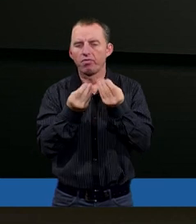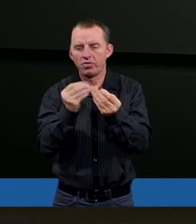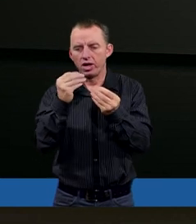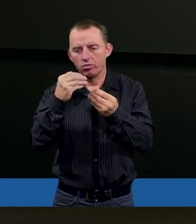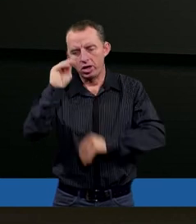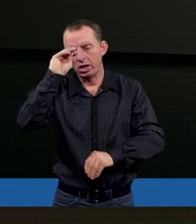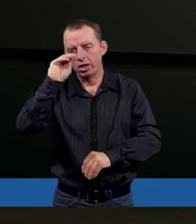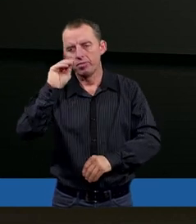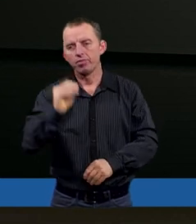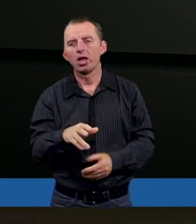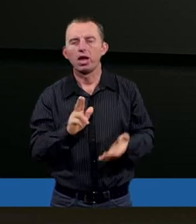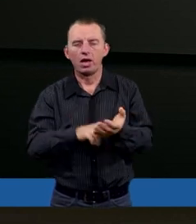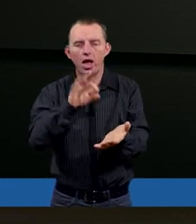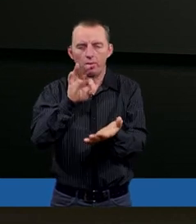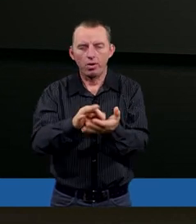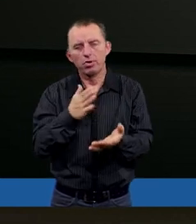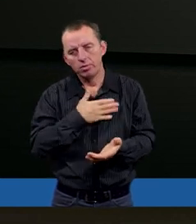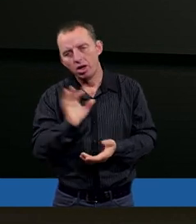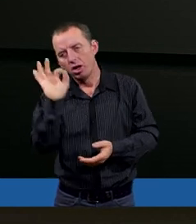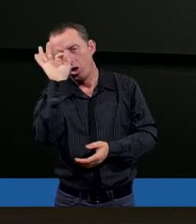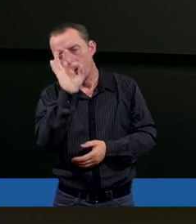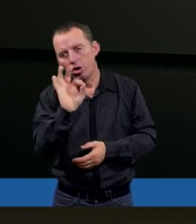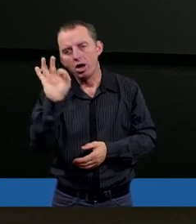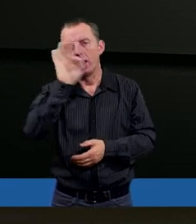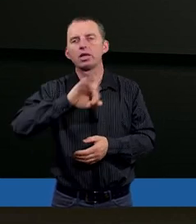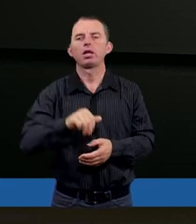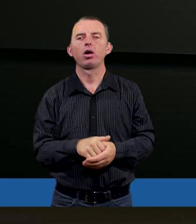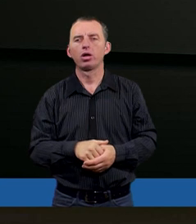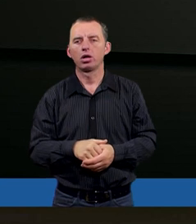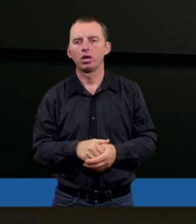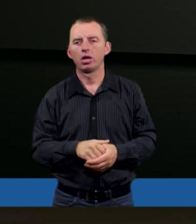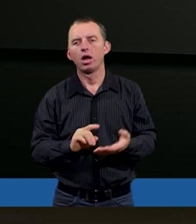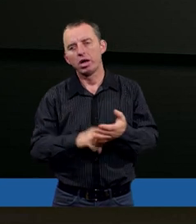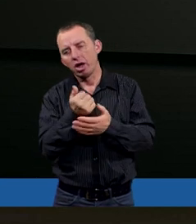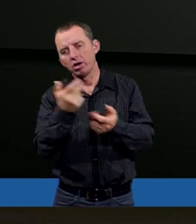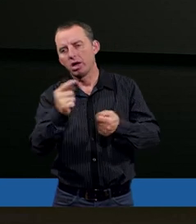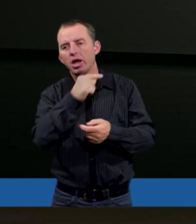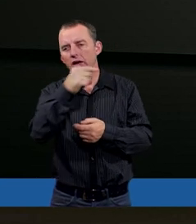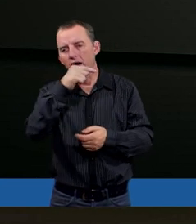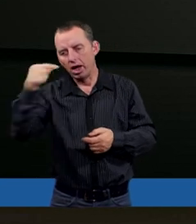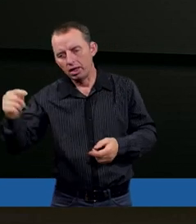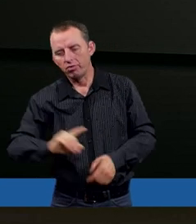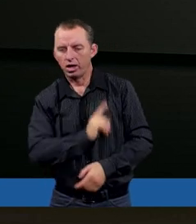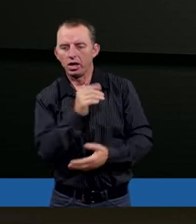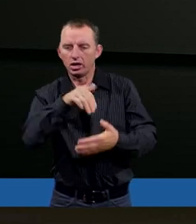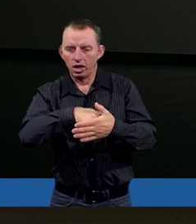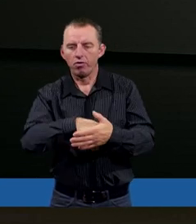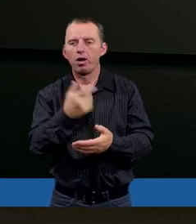prawda, i na pewno mieli też okazję już po reakcji negatywnej Mojżesza